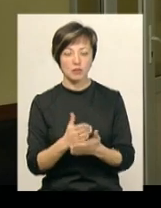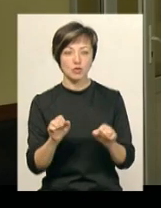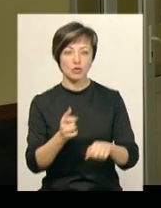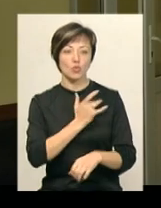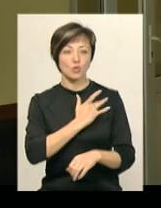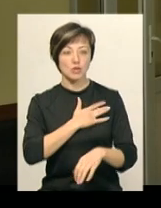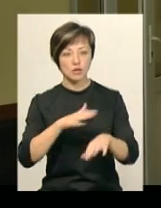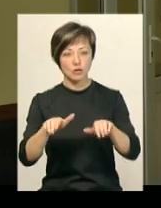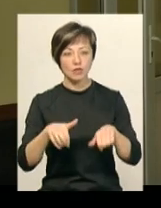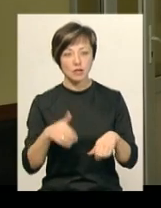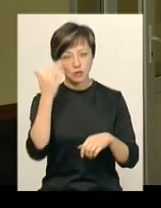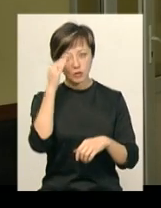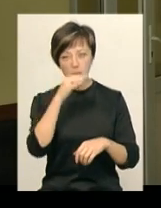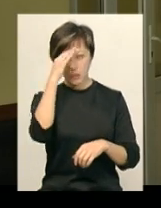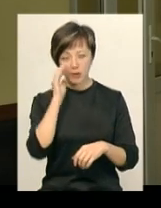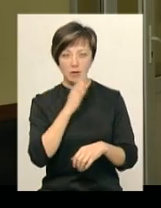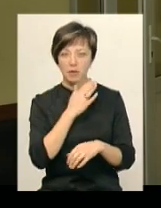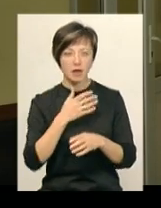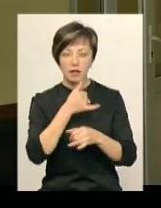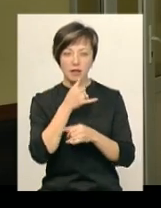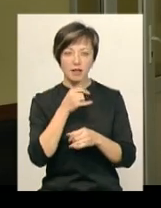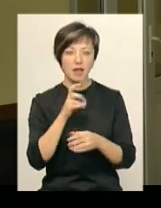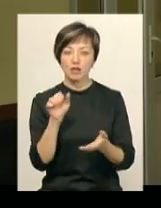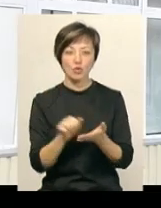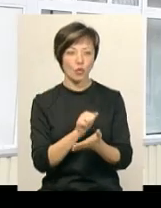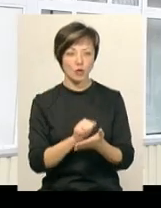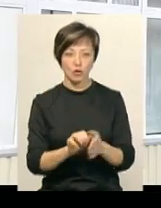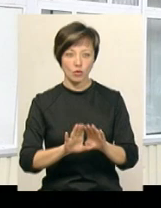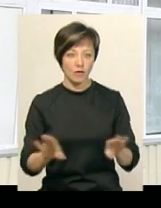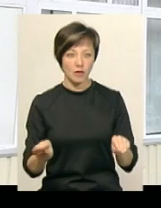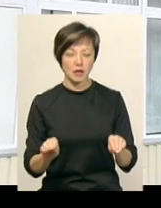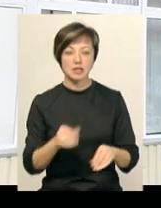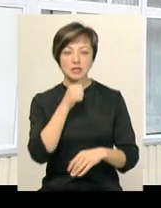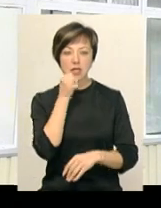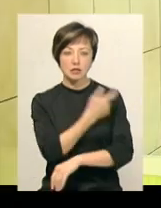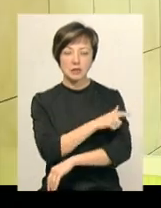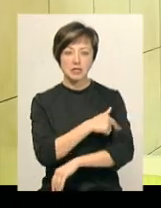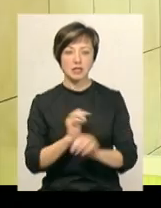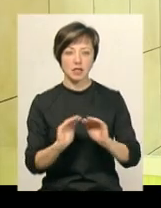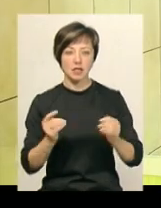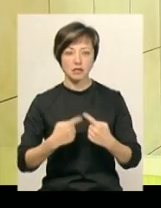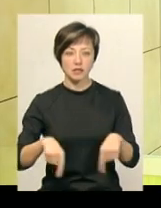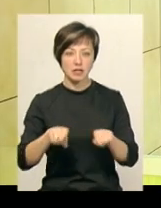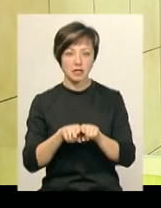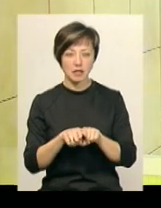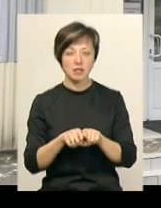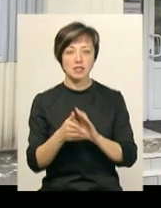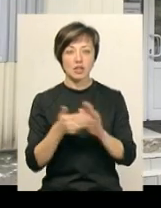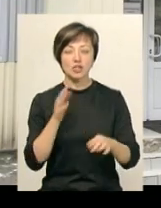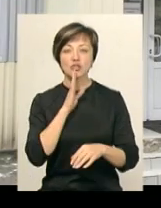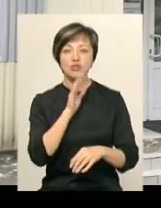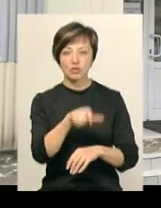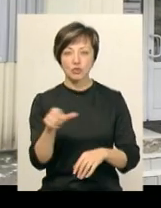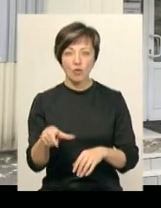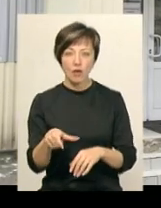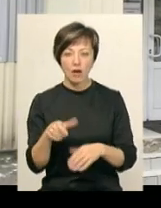усиновитися чиїмись батьками. Вона не задокументована. Старша медична сестра дитячого відділення Дана Білецька закликає жінок